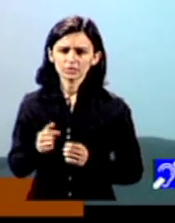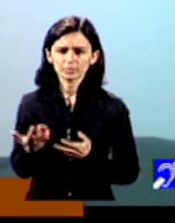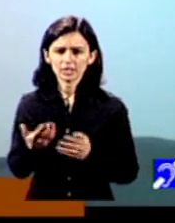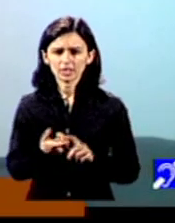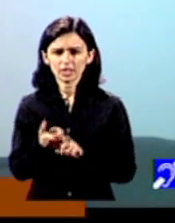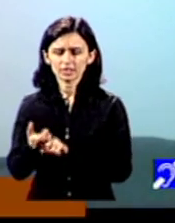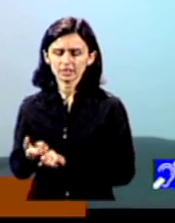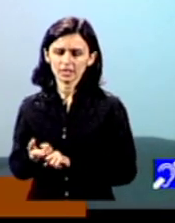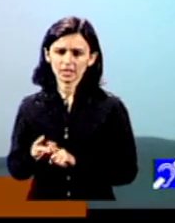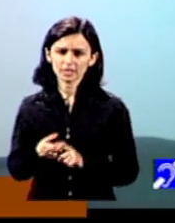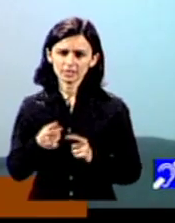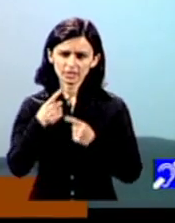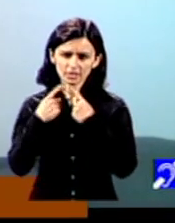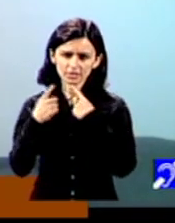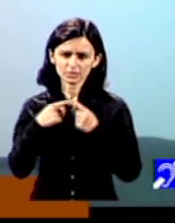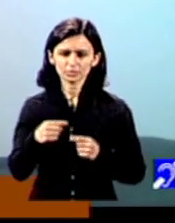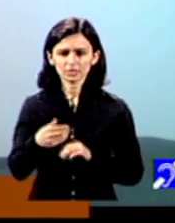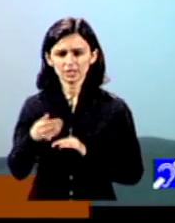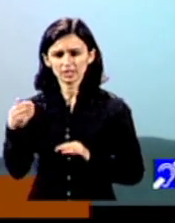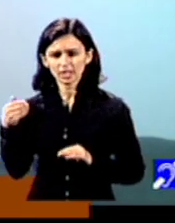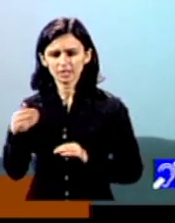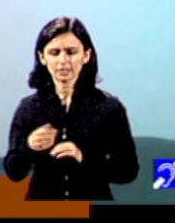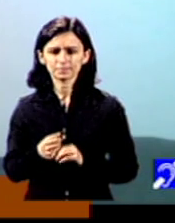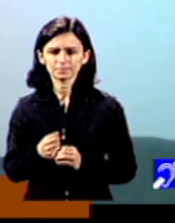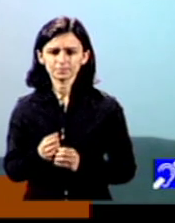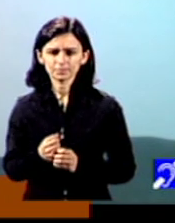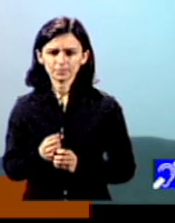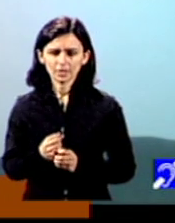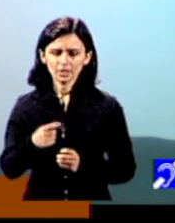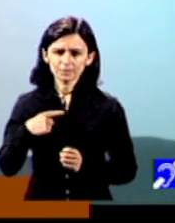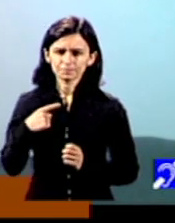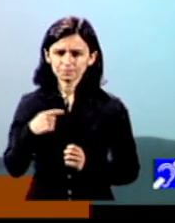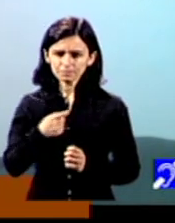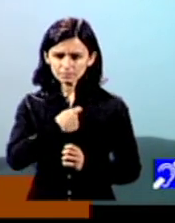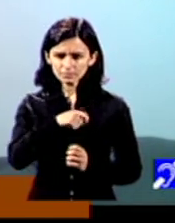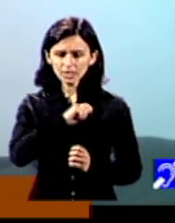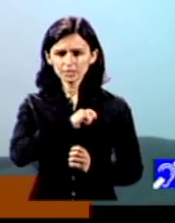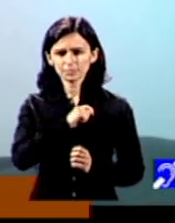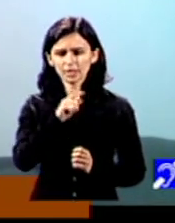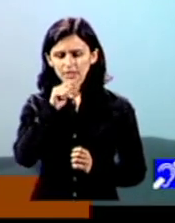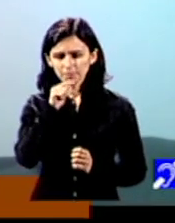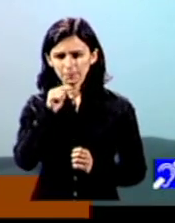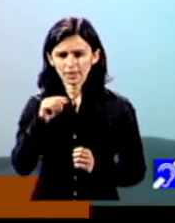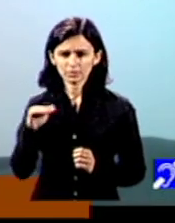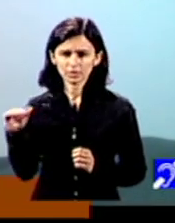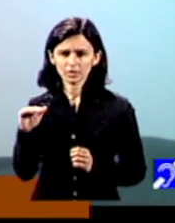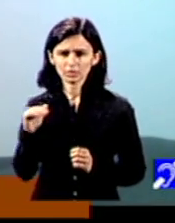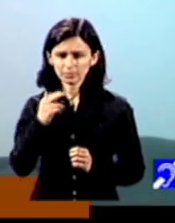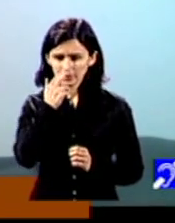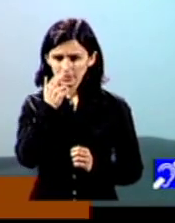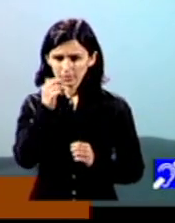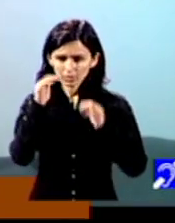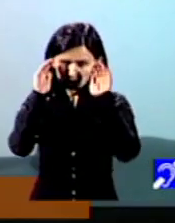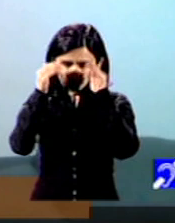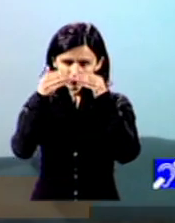leagă oarecum de discuția voastră anterioară ne oprim pentru prima dată în Barcelona unde un minor autist a fost atacat în stradă